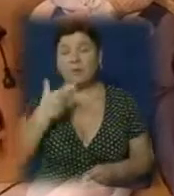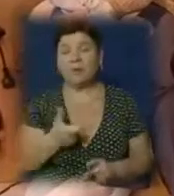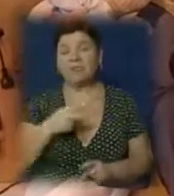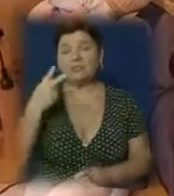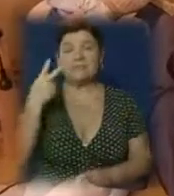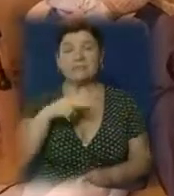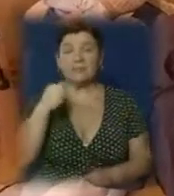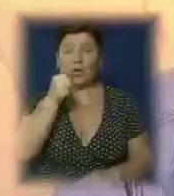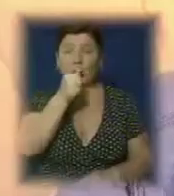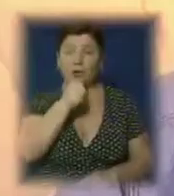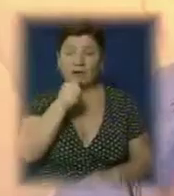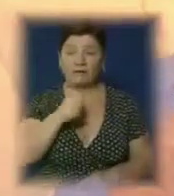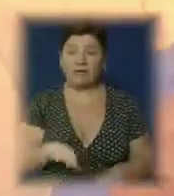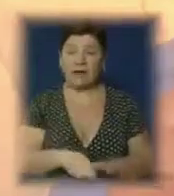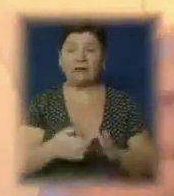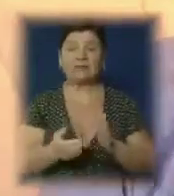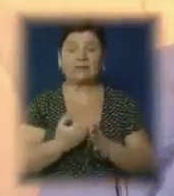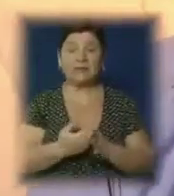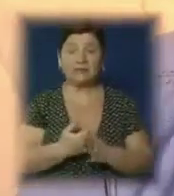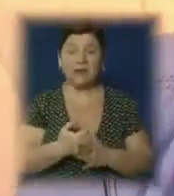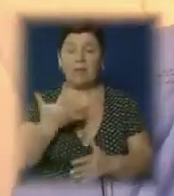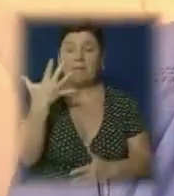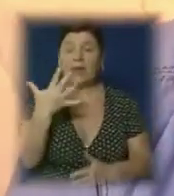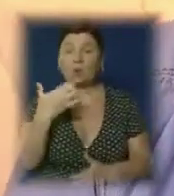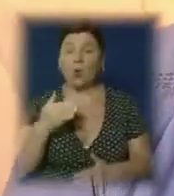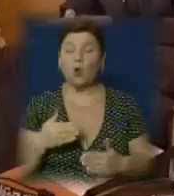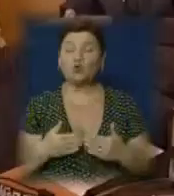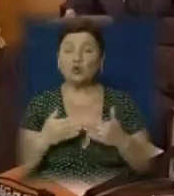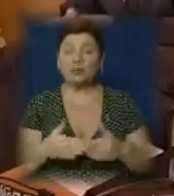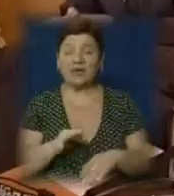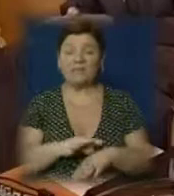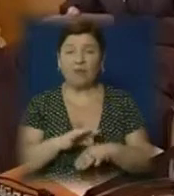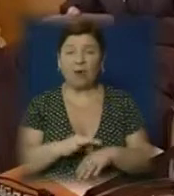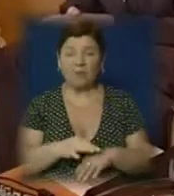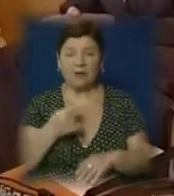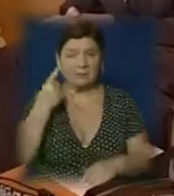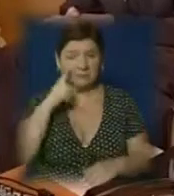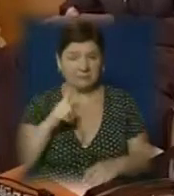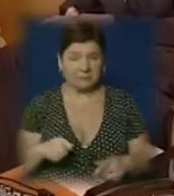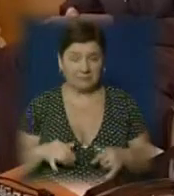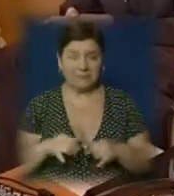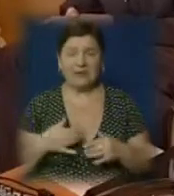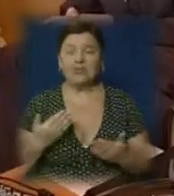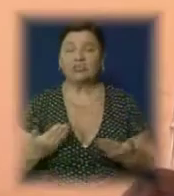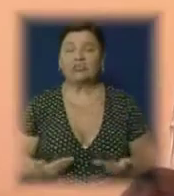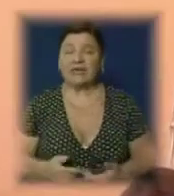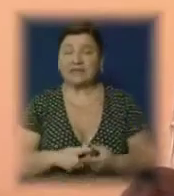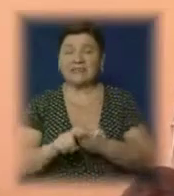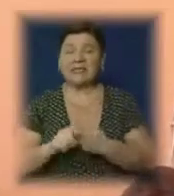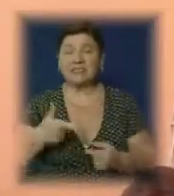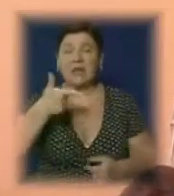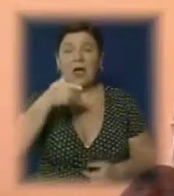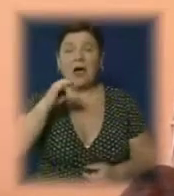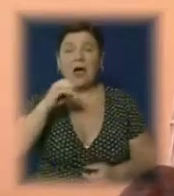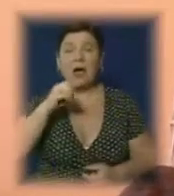живе з діагнозом хронічна недостатність нирок п'ятого ступеня. Відколи хвороба дала про себе знати, його життя залежить від гемодіалізу.